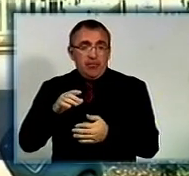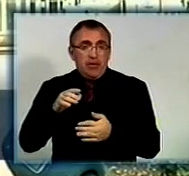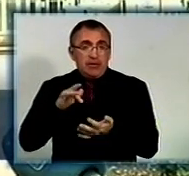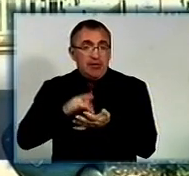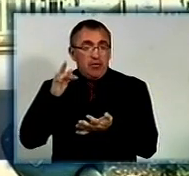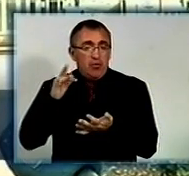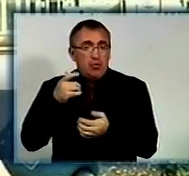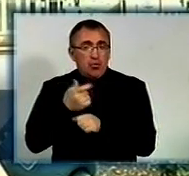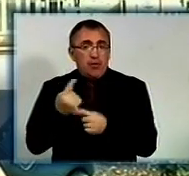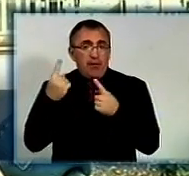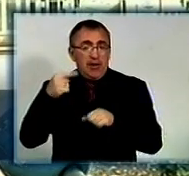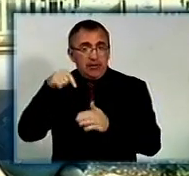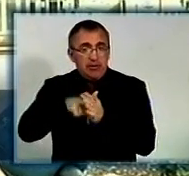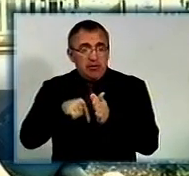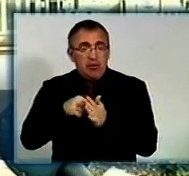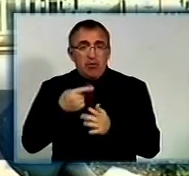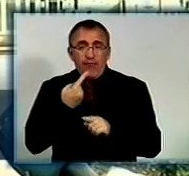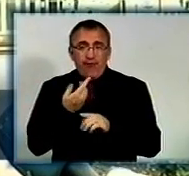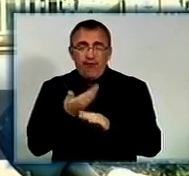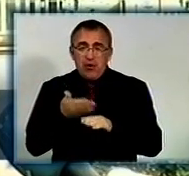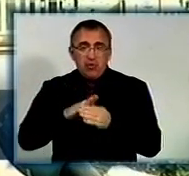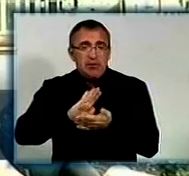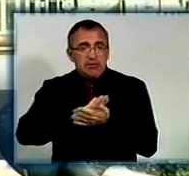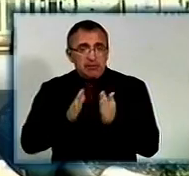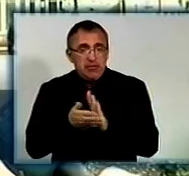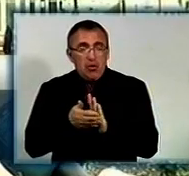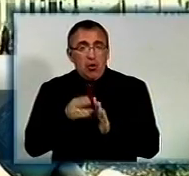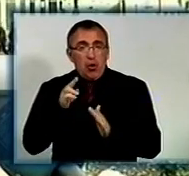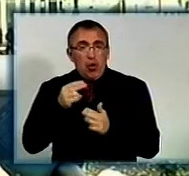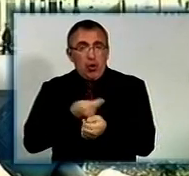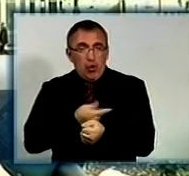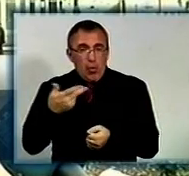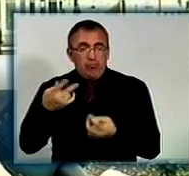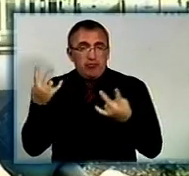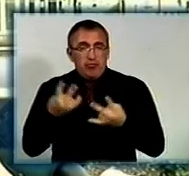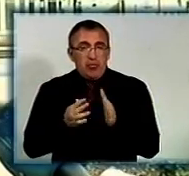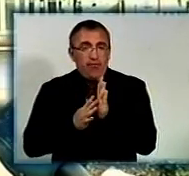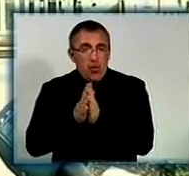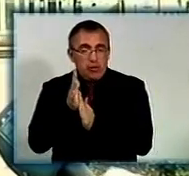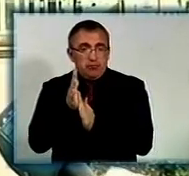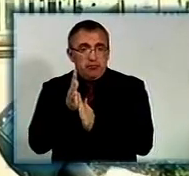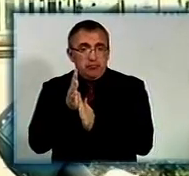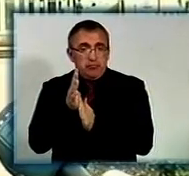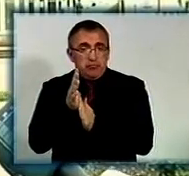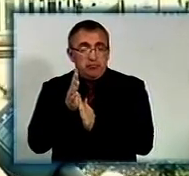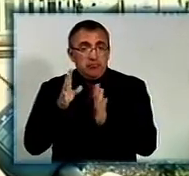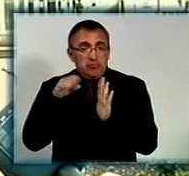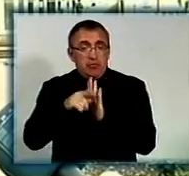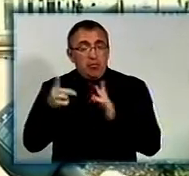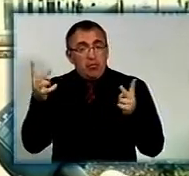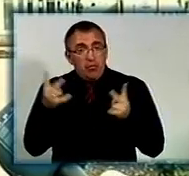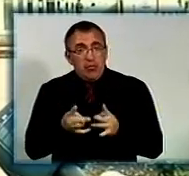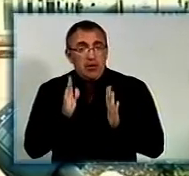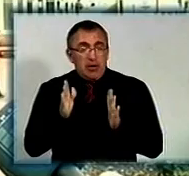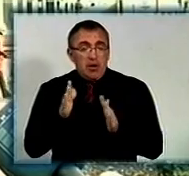значення, оскільки зараз в нас в країні дуже важка ситуація, і потреба в донорській крові з кожним днем все більше росте. Ось, якщо враховувати, що вона буде подібна